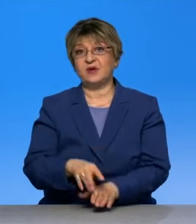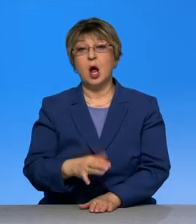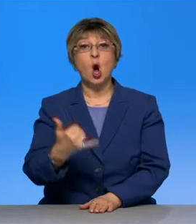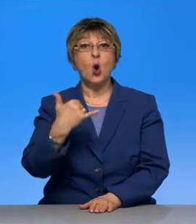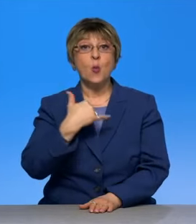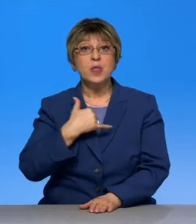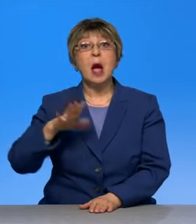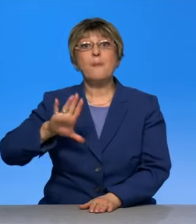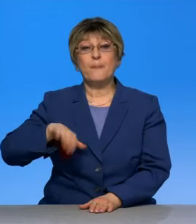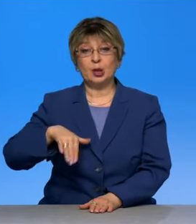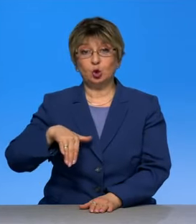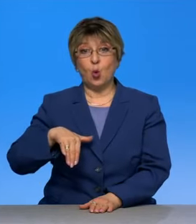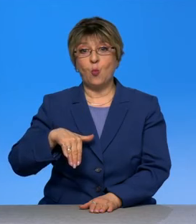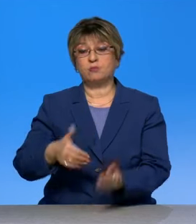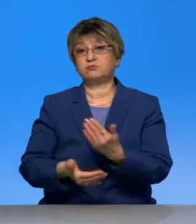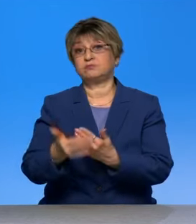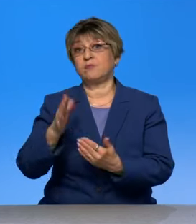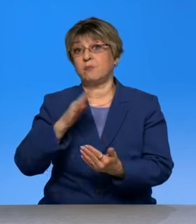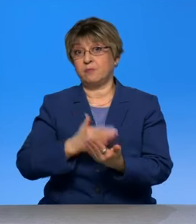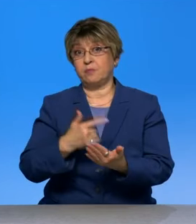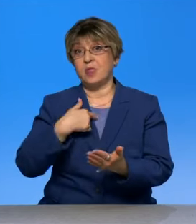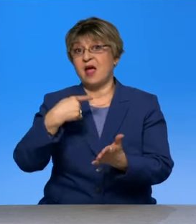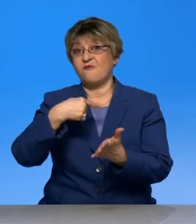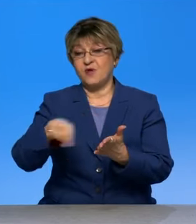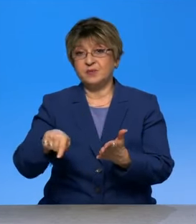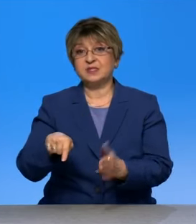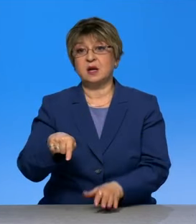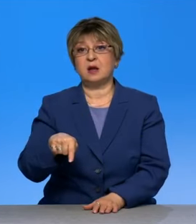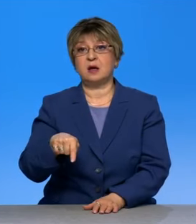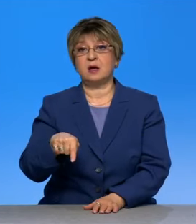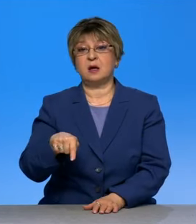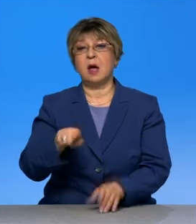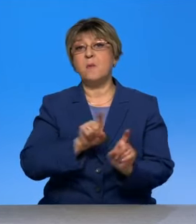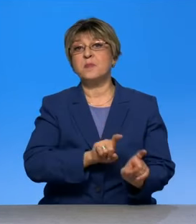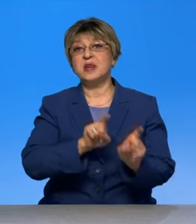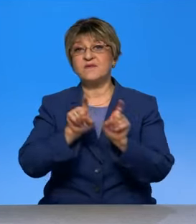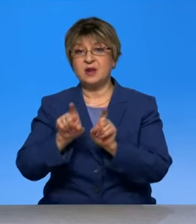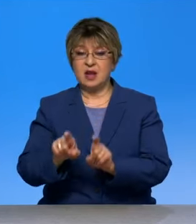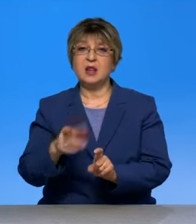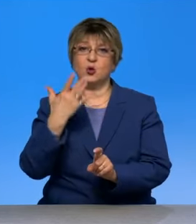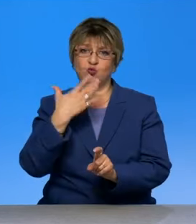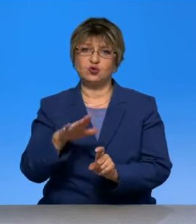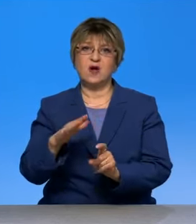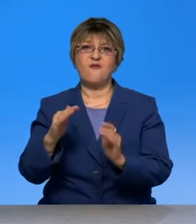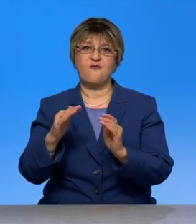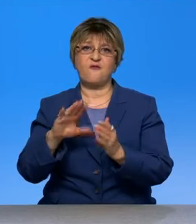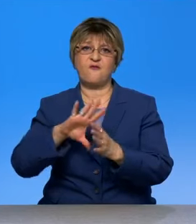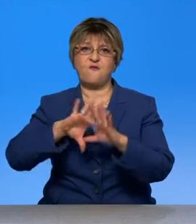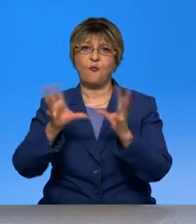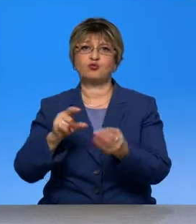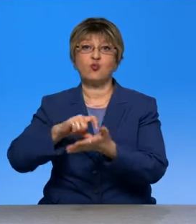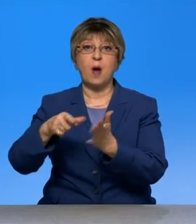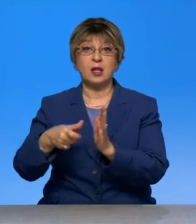впоследствии, вот как меня выписали уже в конце, перевели в соматическое отделение, был